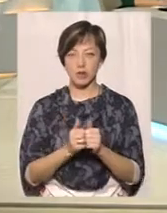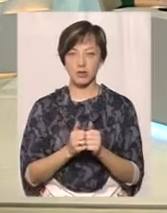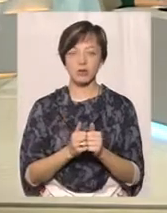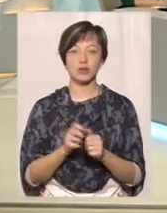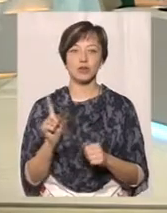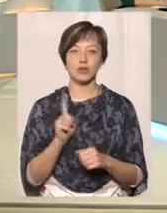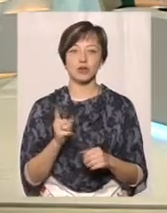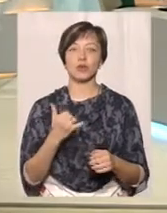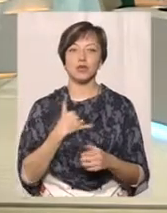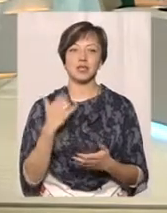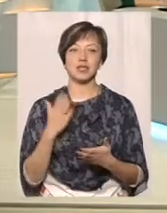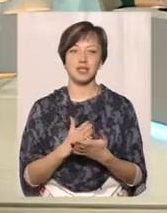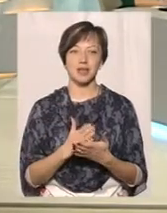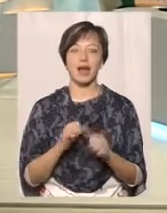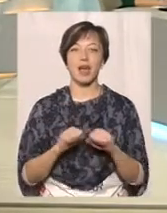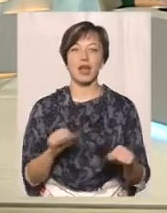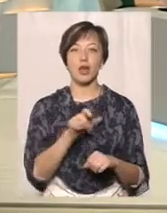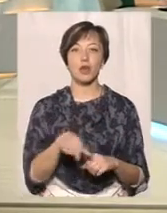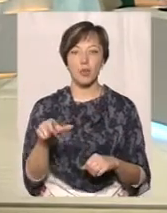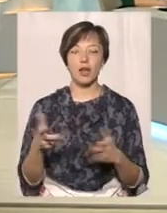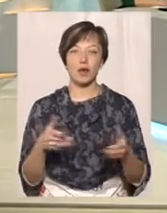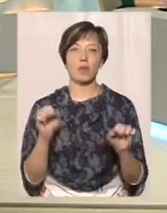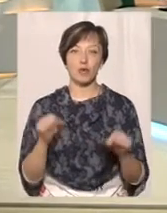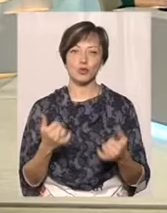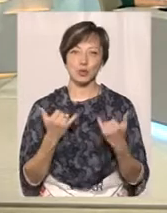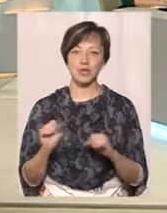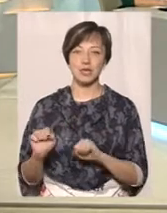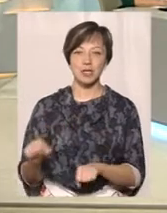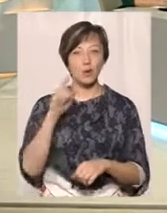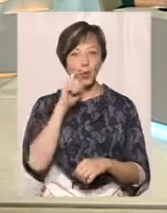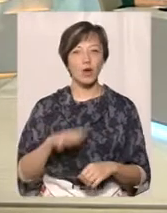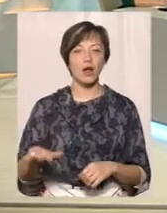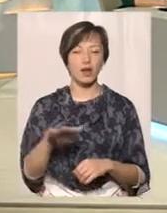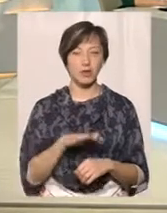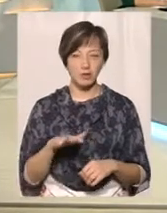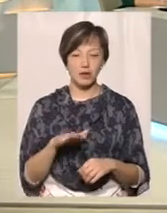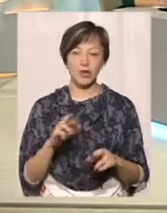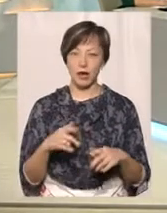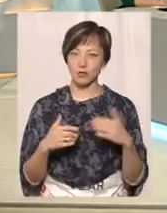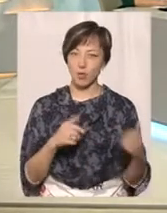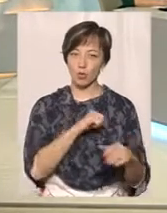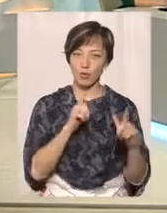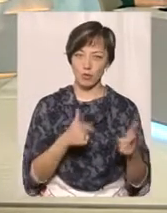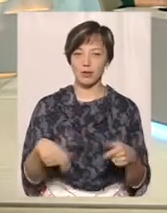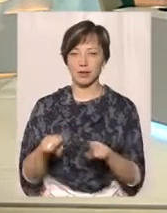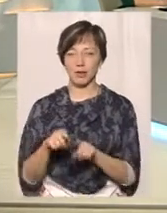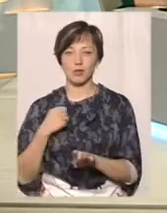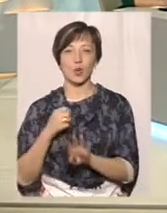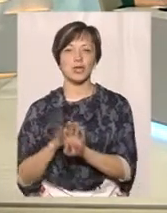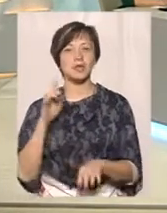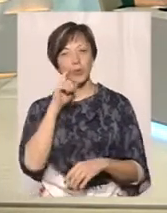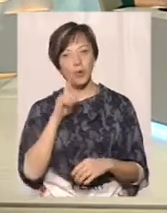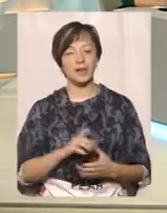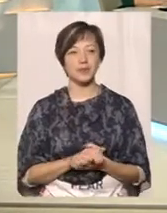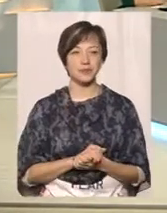і що в нас є герої, які можуть сьогодні захистити Україну, як з боку добровольців, так і Бройних